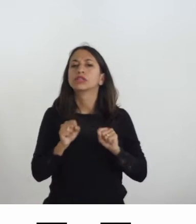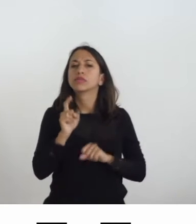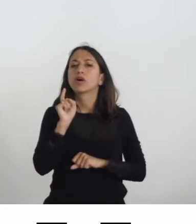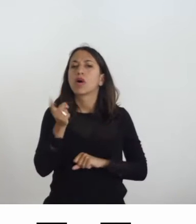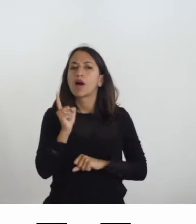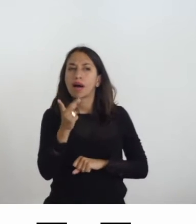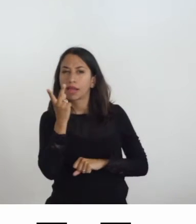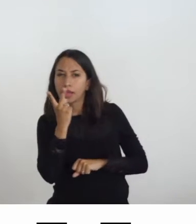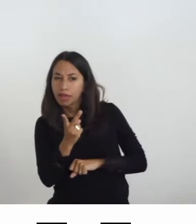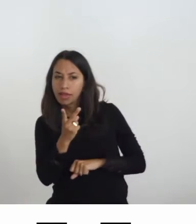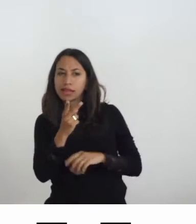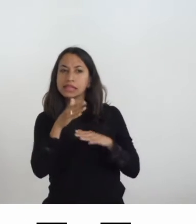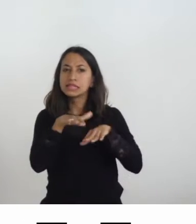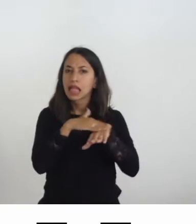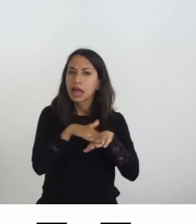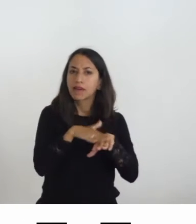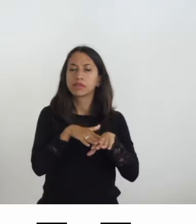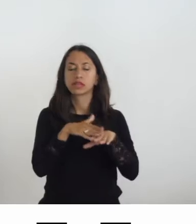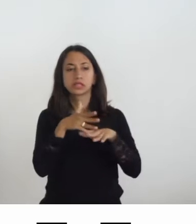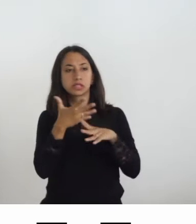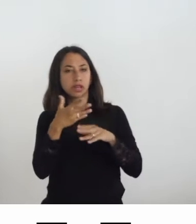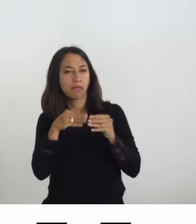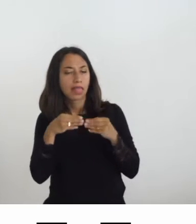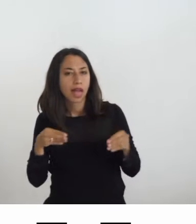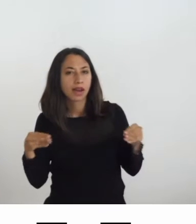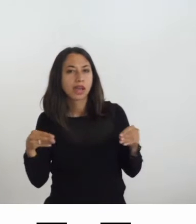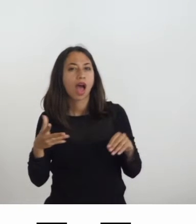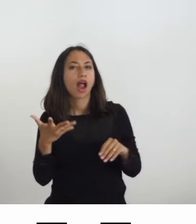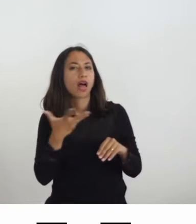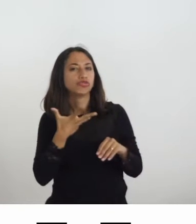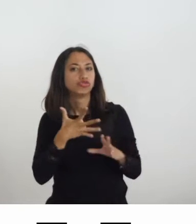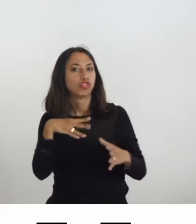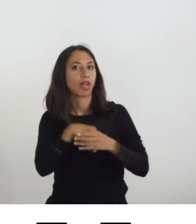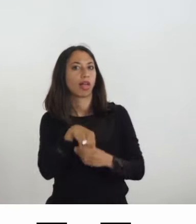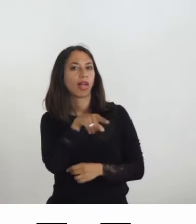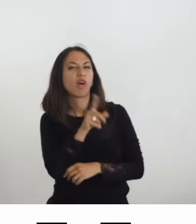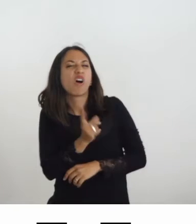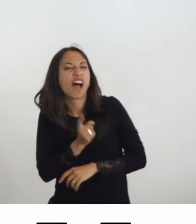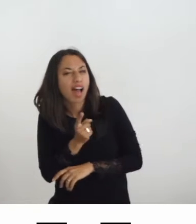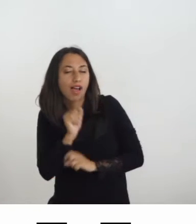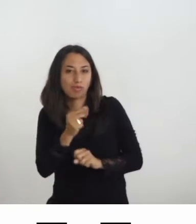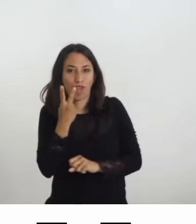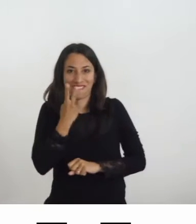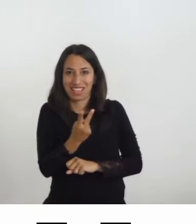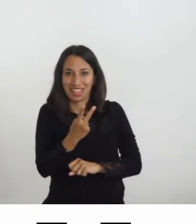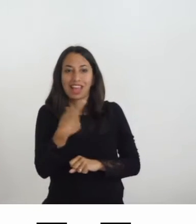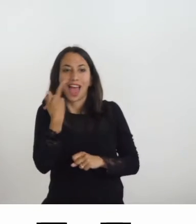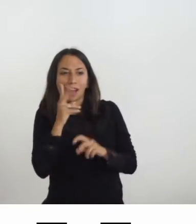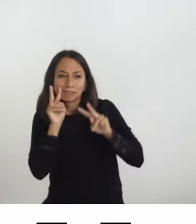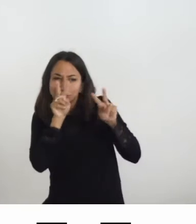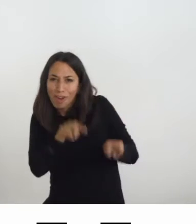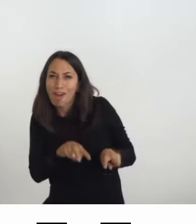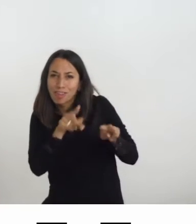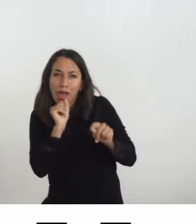servizi, attività, materiali presenti e in relazione a questo quindi poter identificare